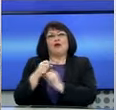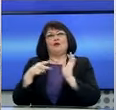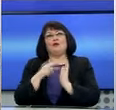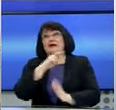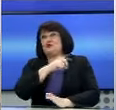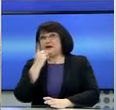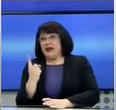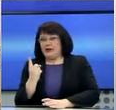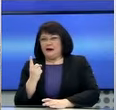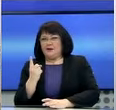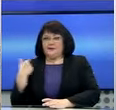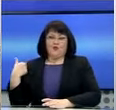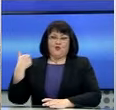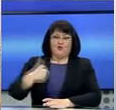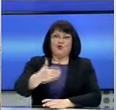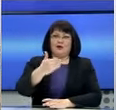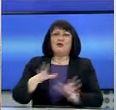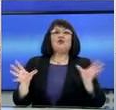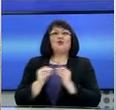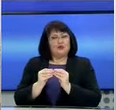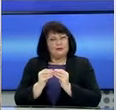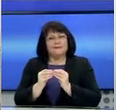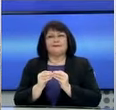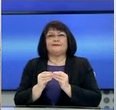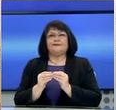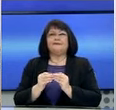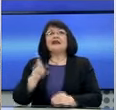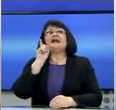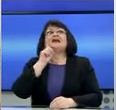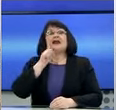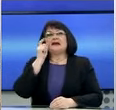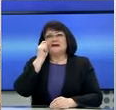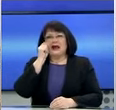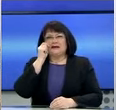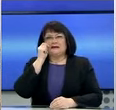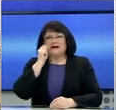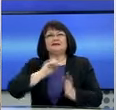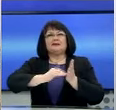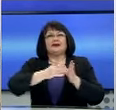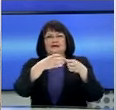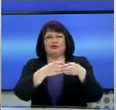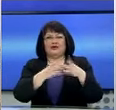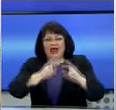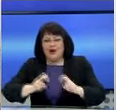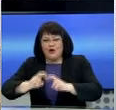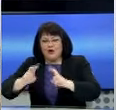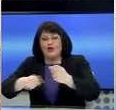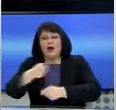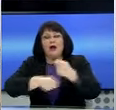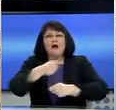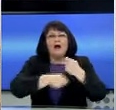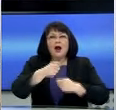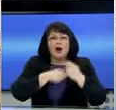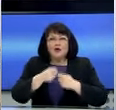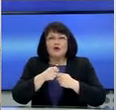2021 έχουν διεξαρθεί συνολικά από τις γυναίκες και τους άντρες της διπηρεσιακής μονάδας ελέγχου της αγοράς, της